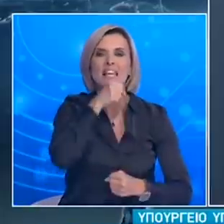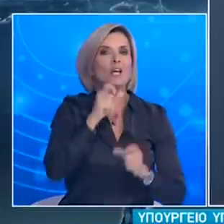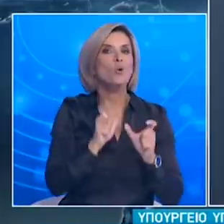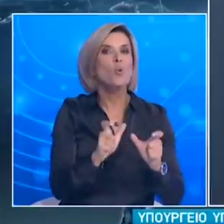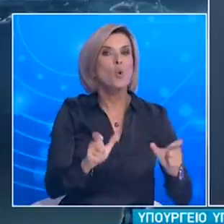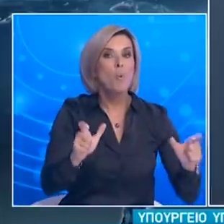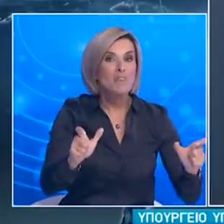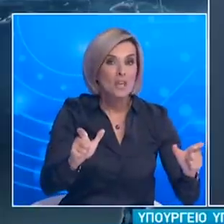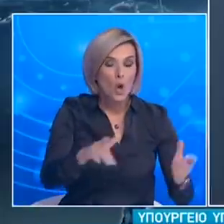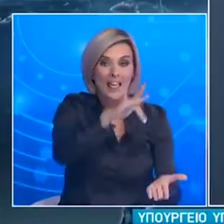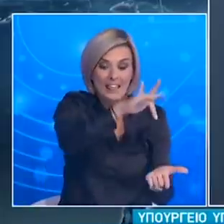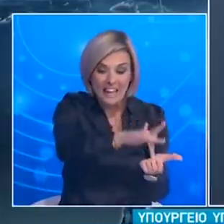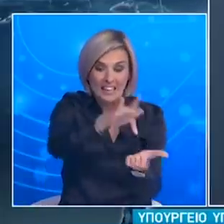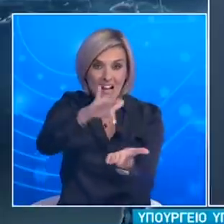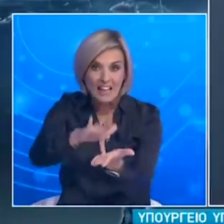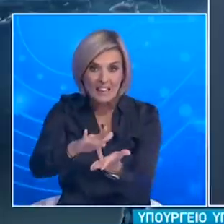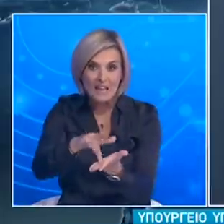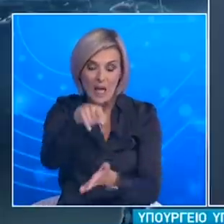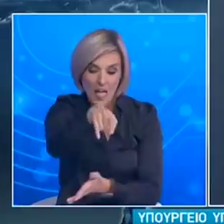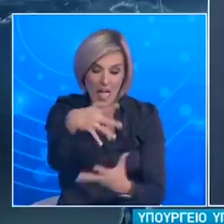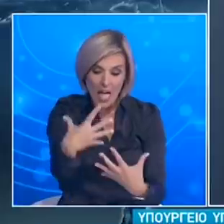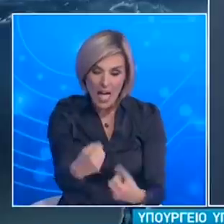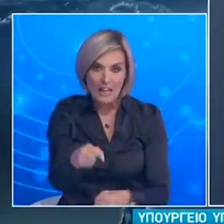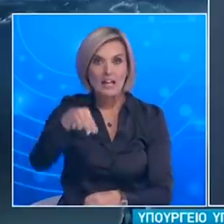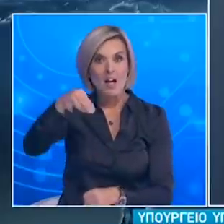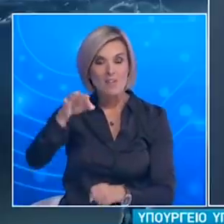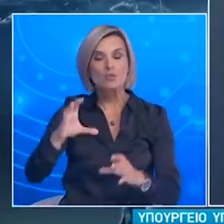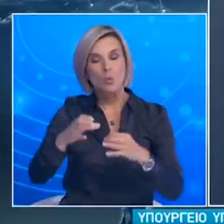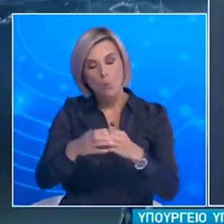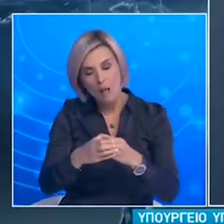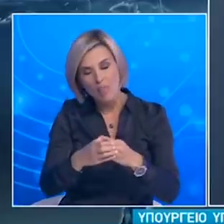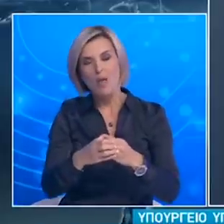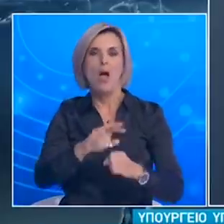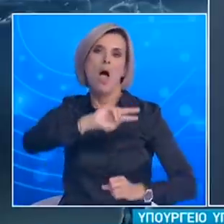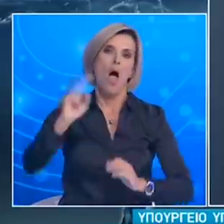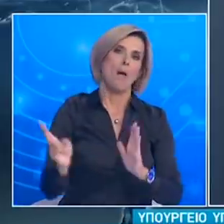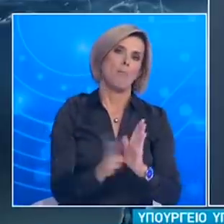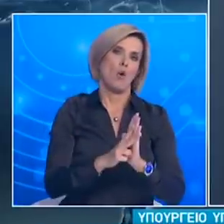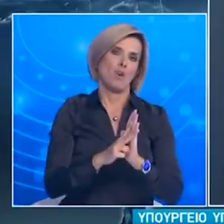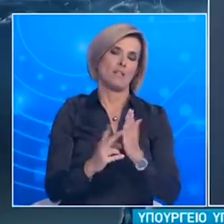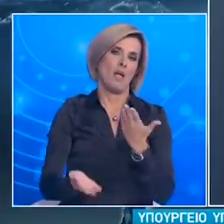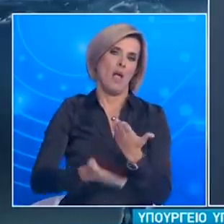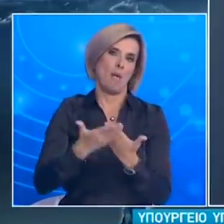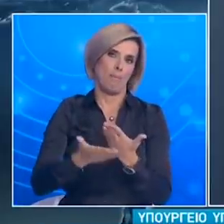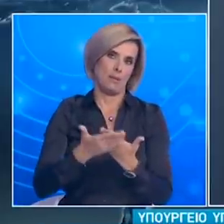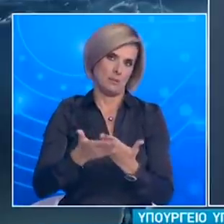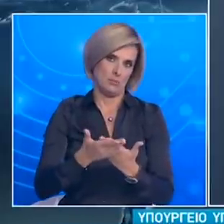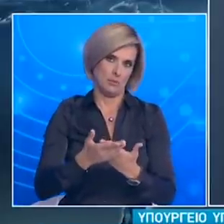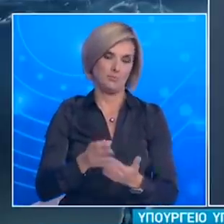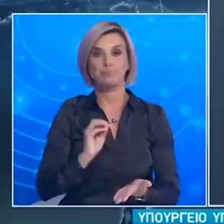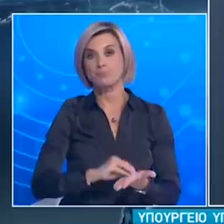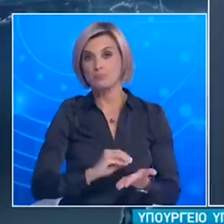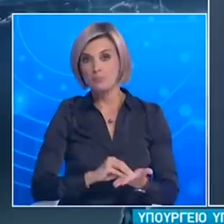δηλαδή σε κάθε κέντρο ευάλωτων ομάδων. Παράλληλα παρατείνεται για 14 ημέρες και η ισχύση της απόφασης για προληπτικό